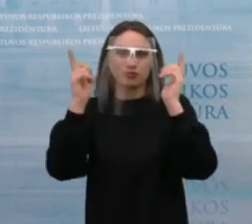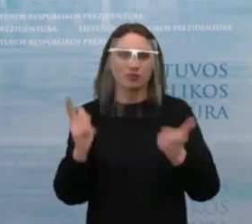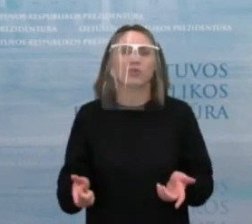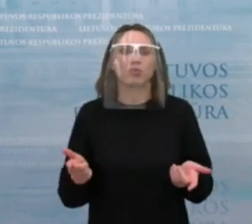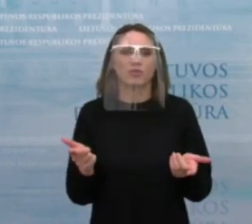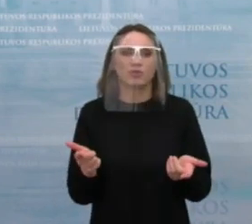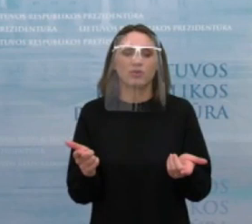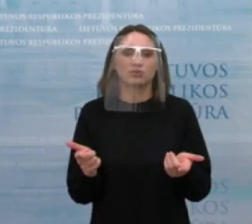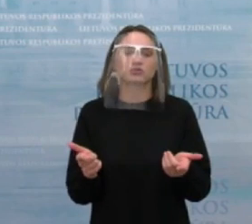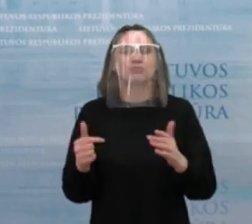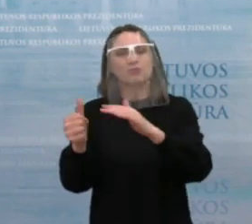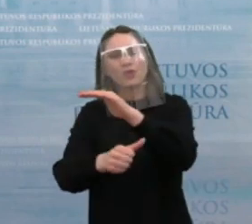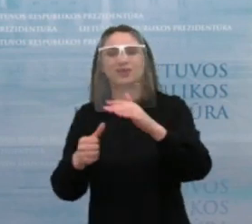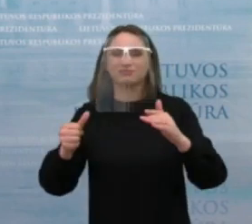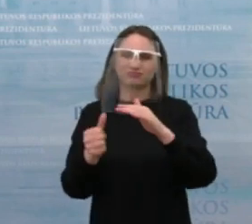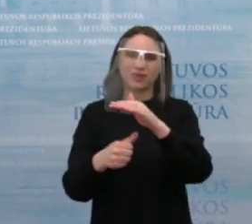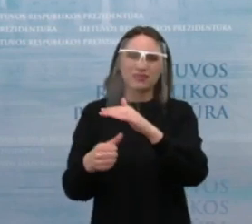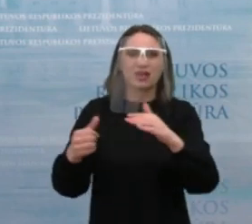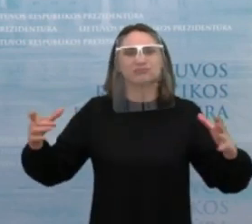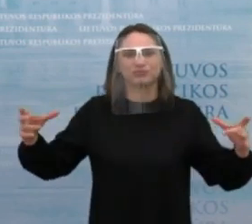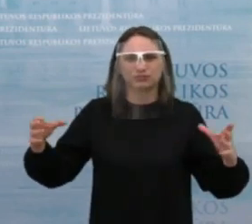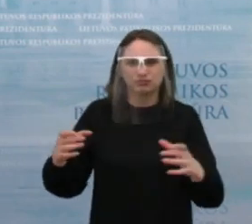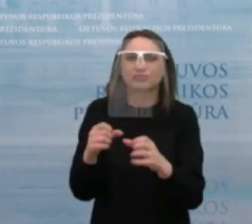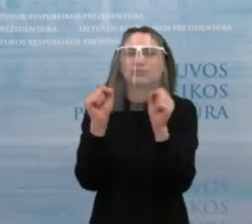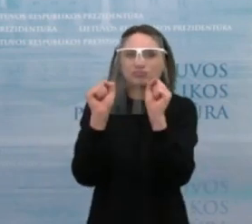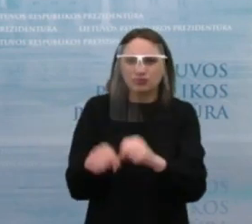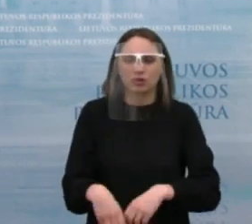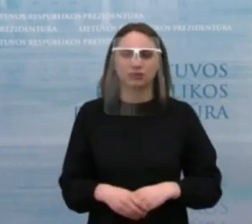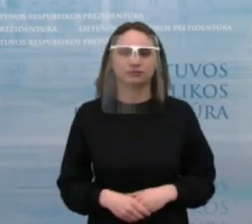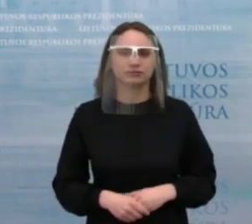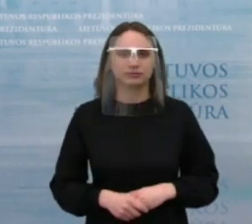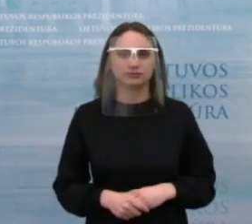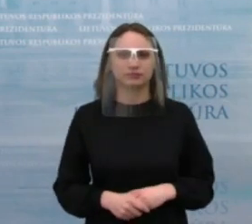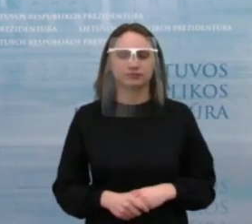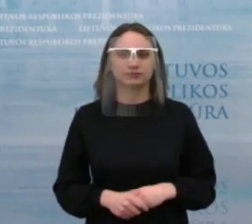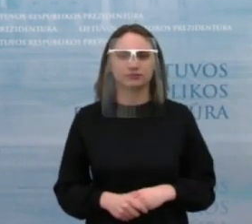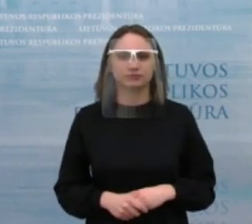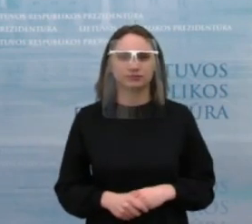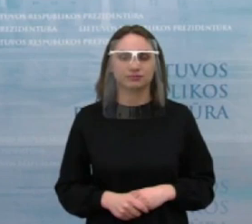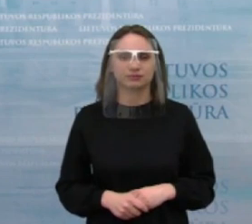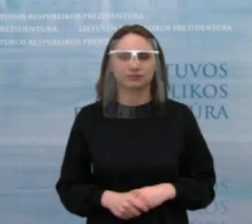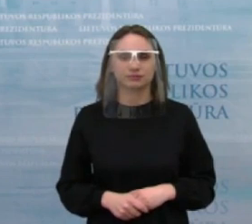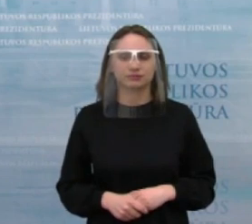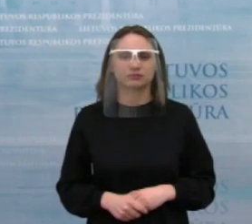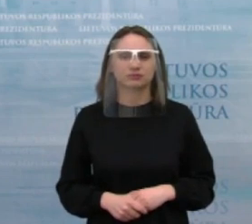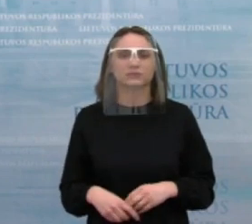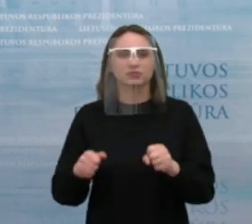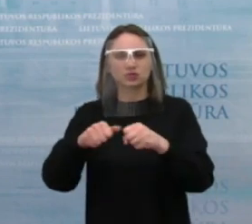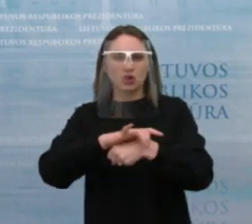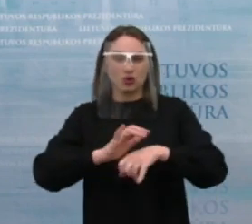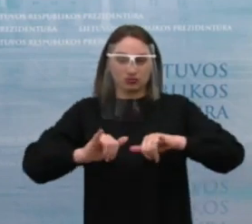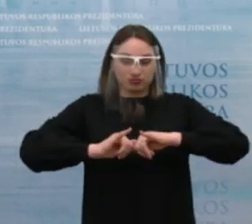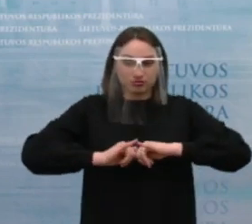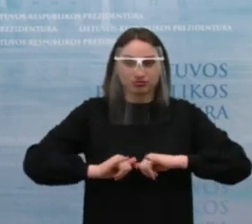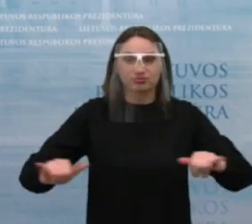didesniais nedarbo rodikliais, kurie galėtų būti. Taip pat norėčiau pabrėžti, kad pandeminių laikotarpių yra